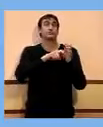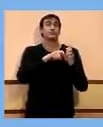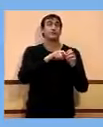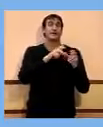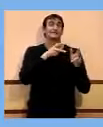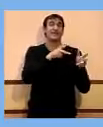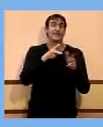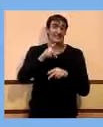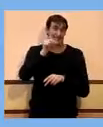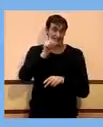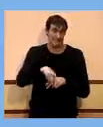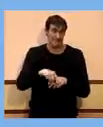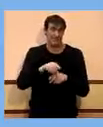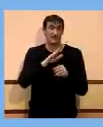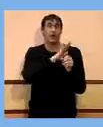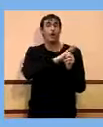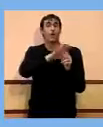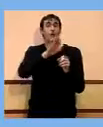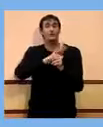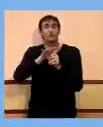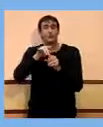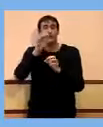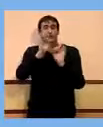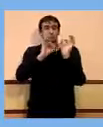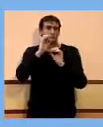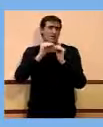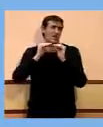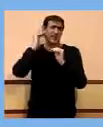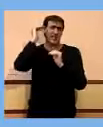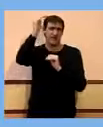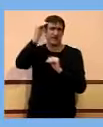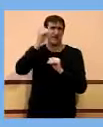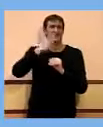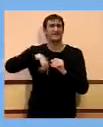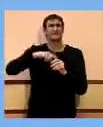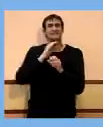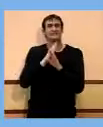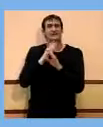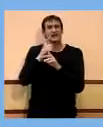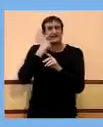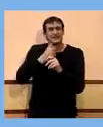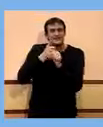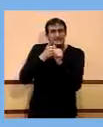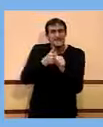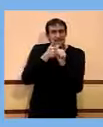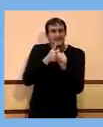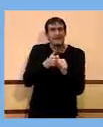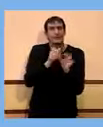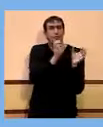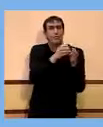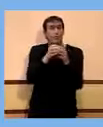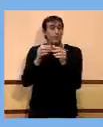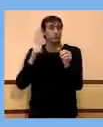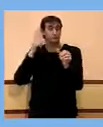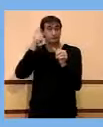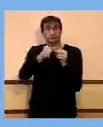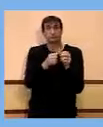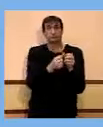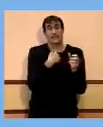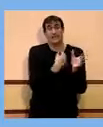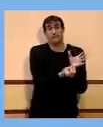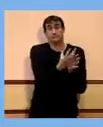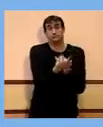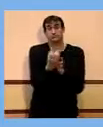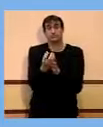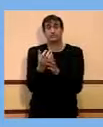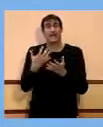cobertures continuen sent molt elevades i fent sempre aquest seguiment de tots els grups que han estat oberts i dels que